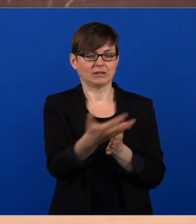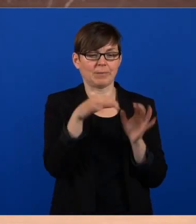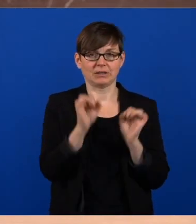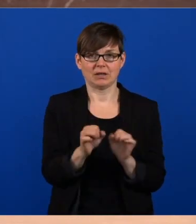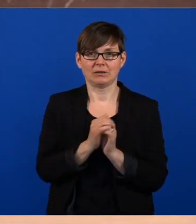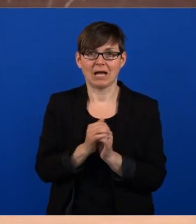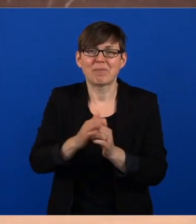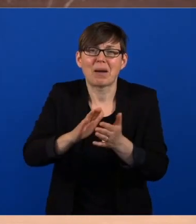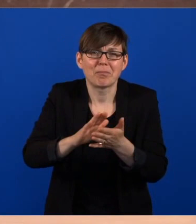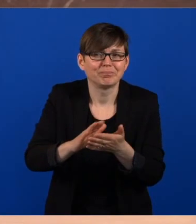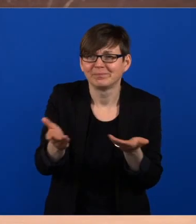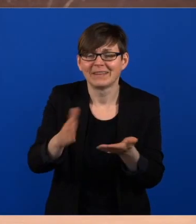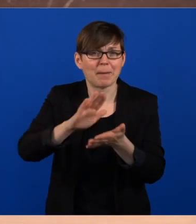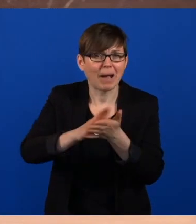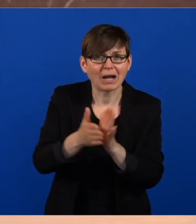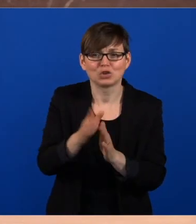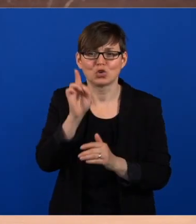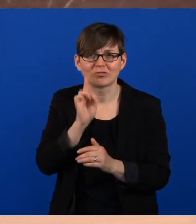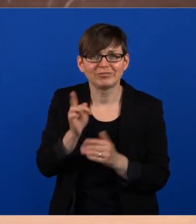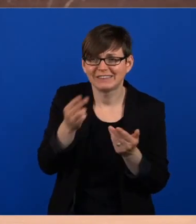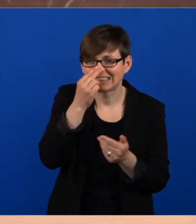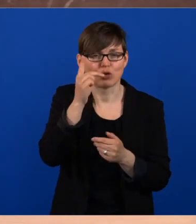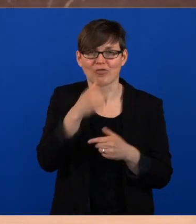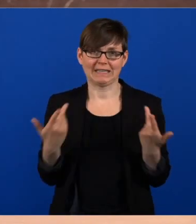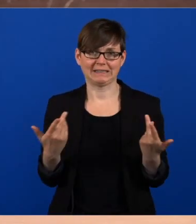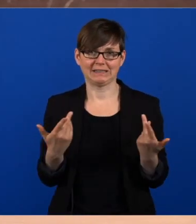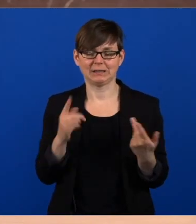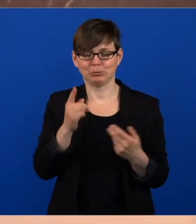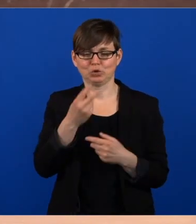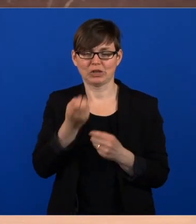praktisch so ist und ob es auch tatsächlich jetzt schon so ist, kann ich Ihnen noch nicht beantworten. Also